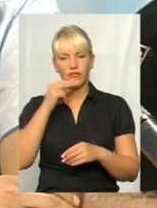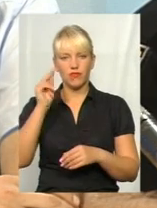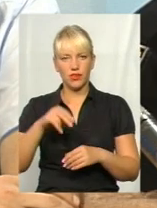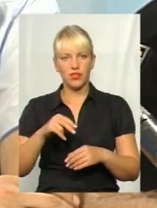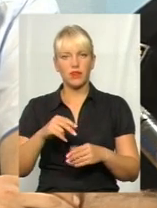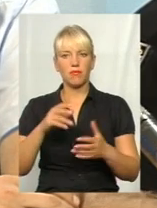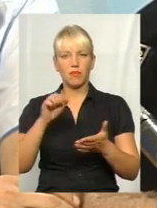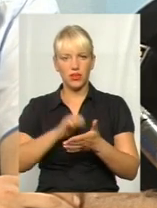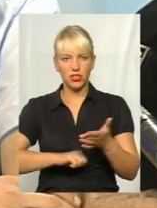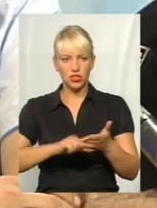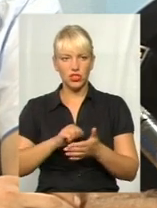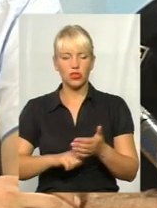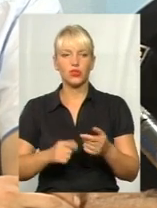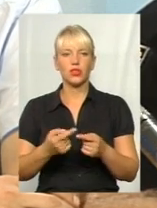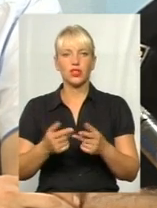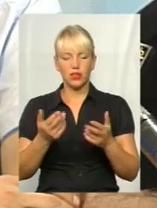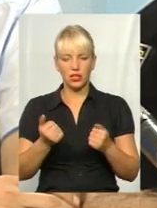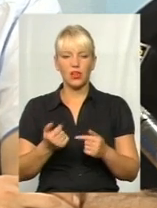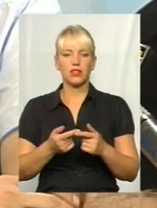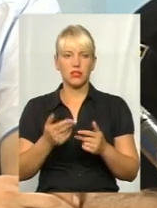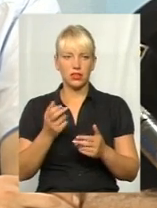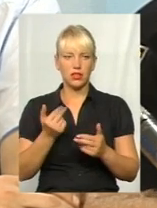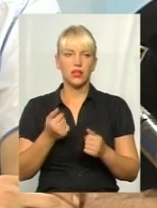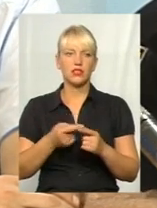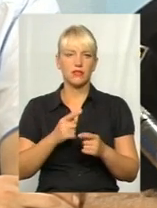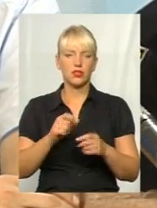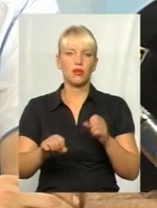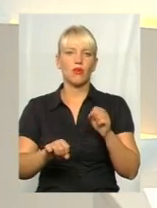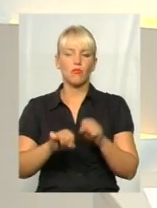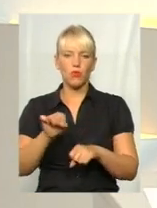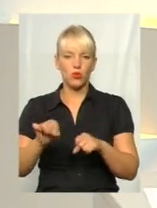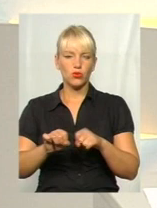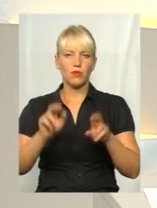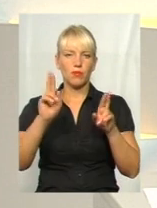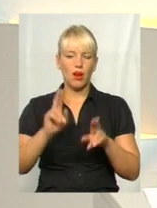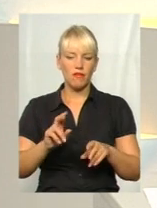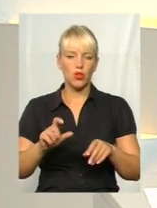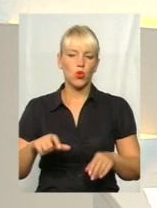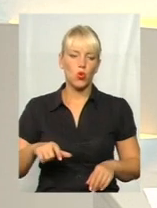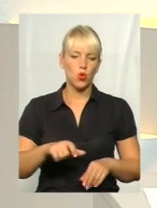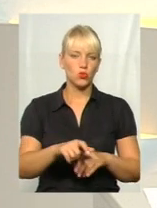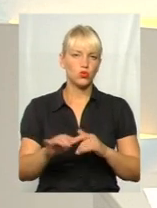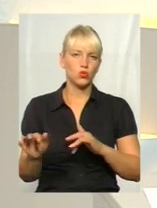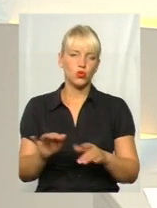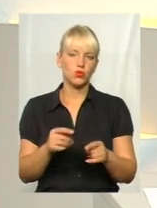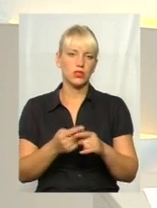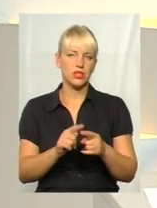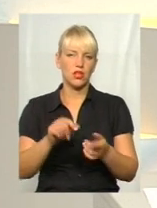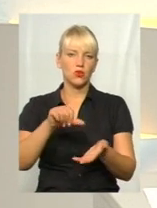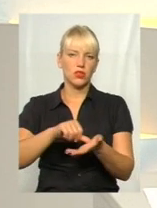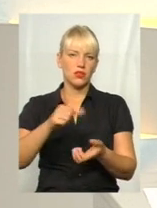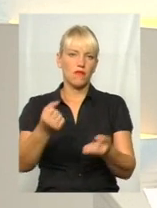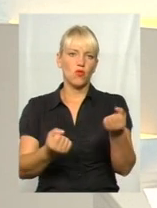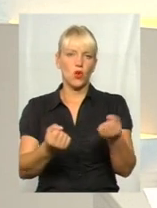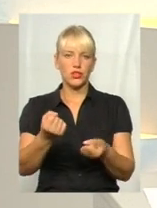звичайно. Безпосередньо порушення правил дорожнього руху учасниками, водіями. А чому найчастіше вони стаються? перевищення